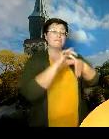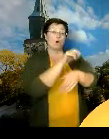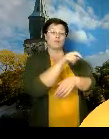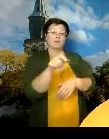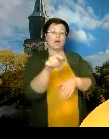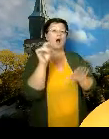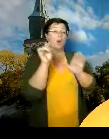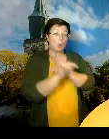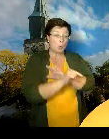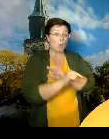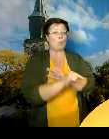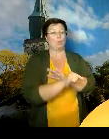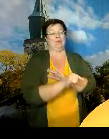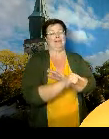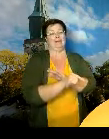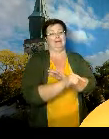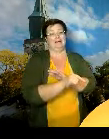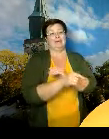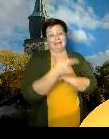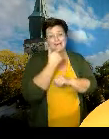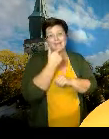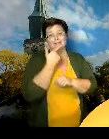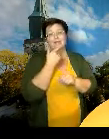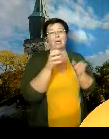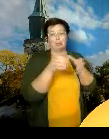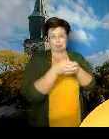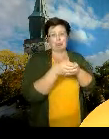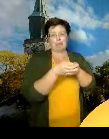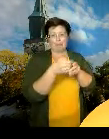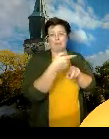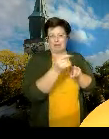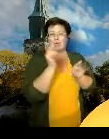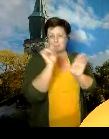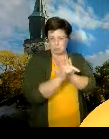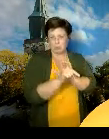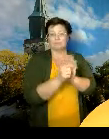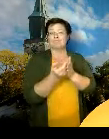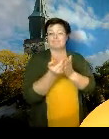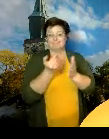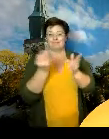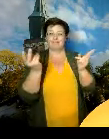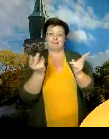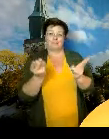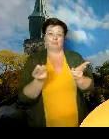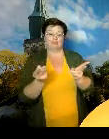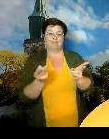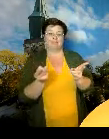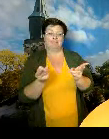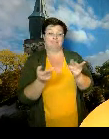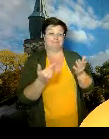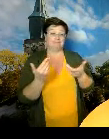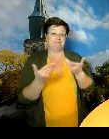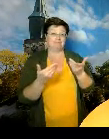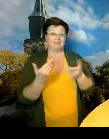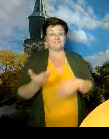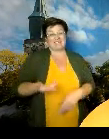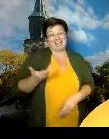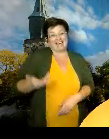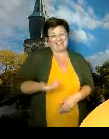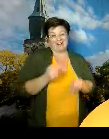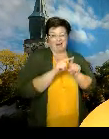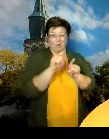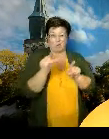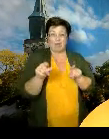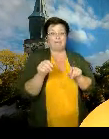lähes poikkeuksetta riskiryhmiin ja sen takia tällaisia vierailijoja